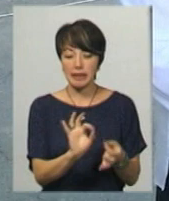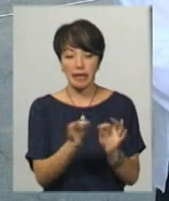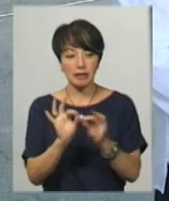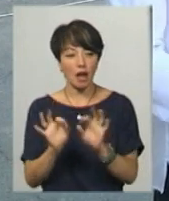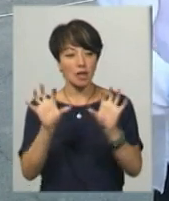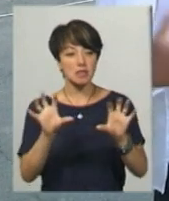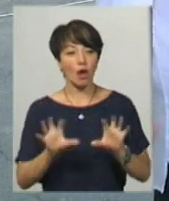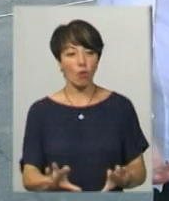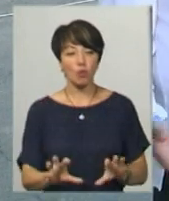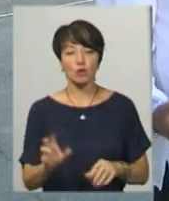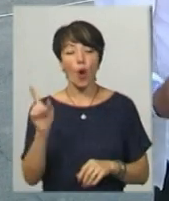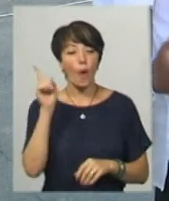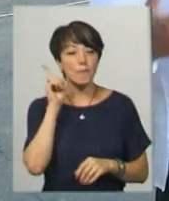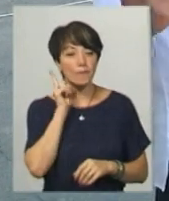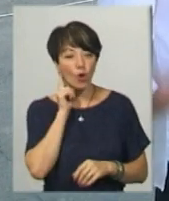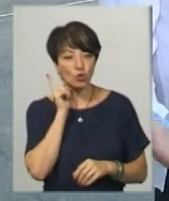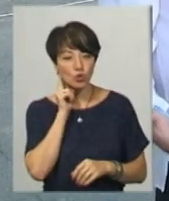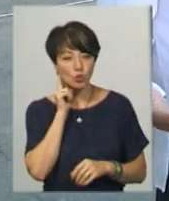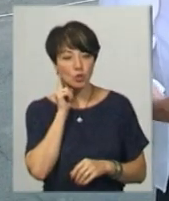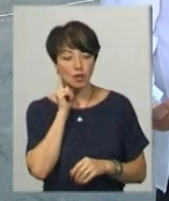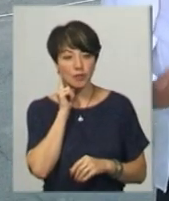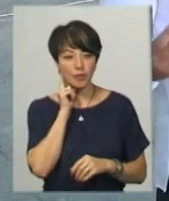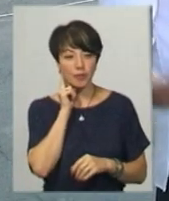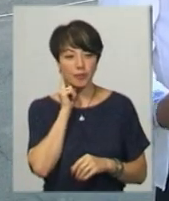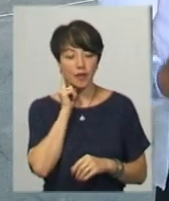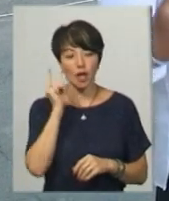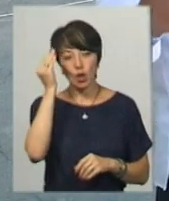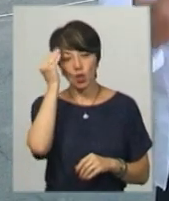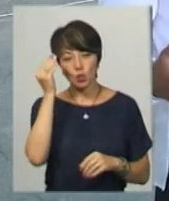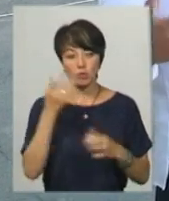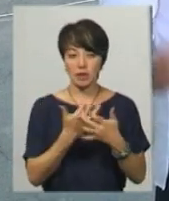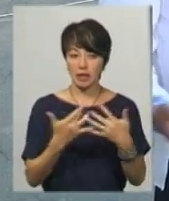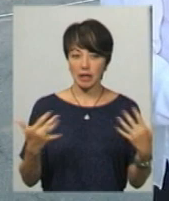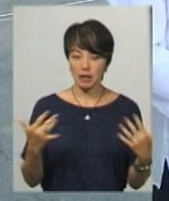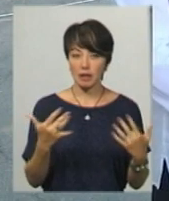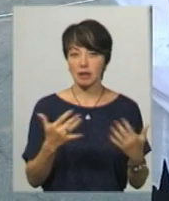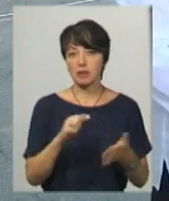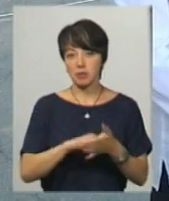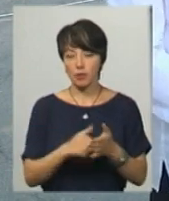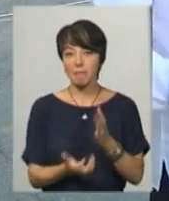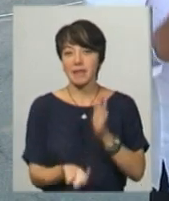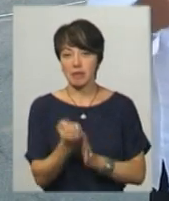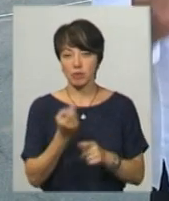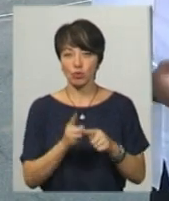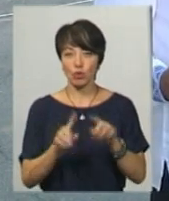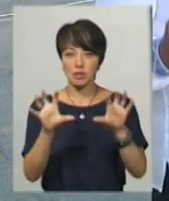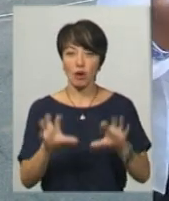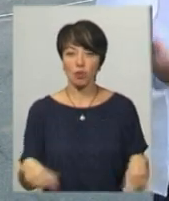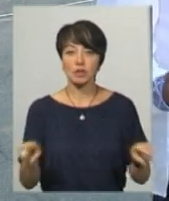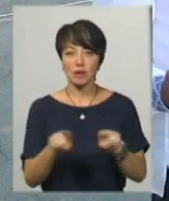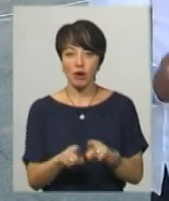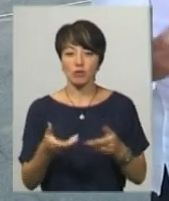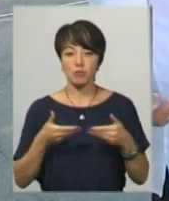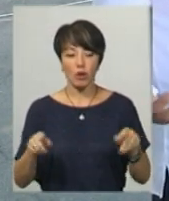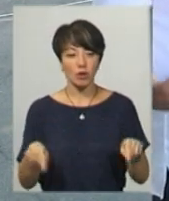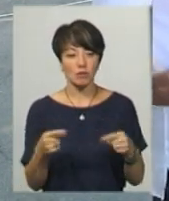закону, почути думки з приводу підтримки цього закону. Також ми